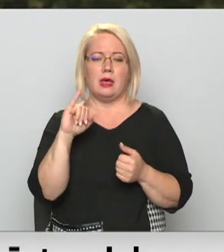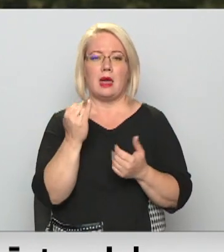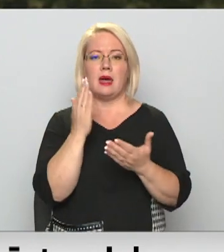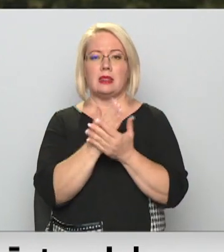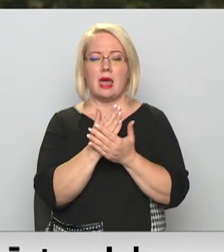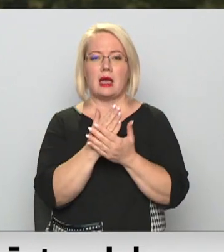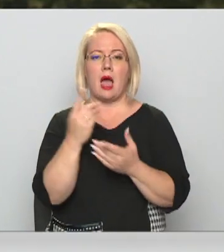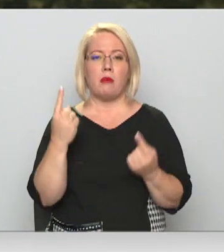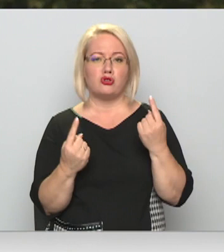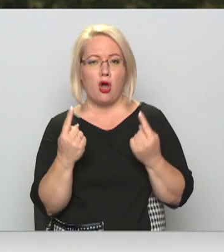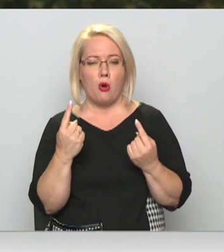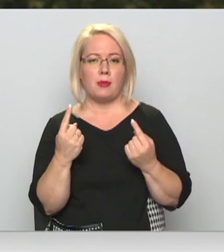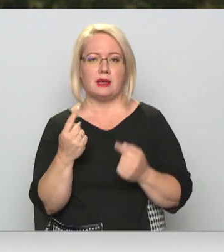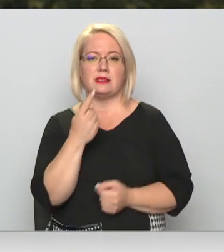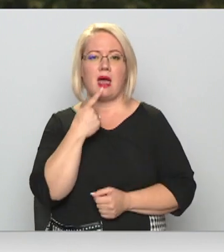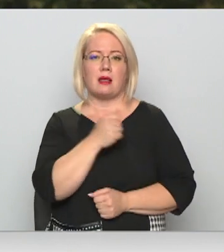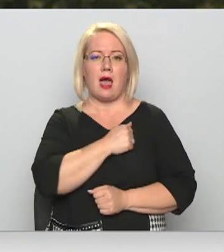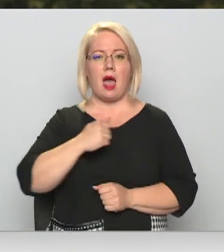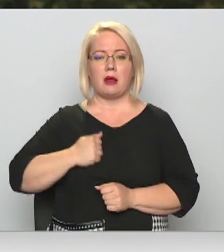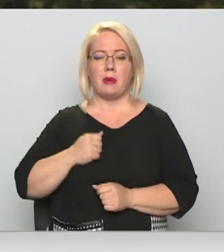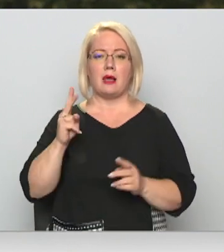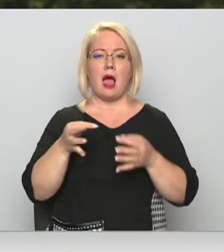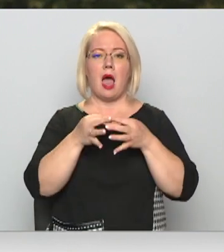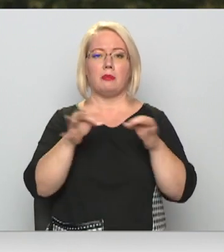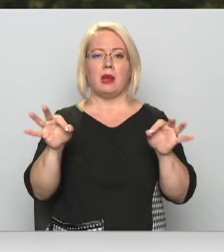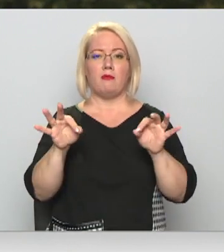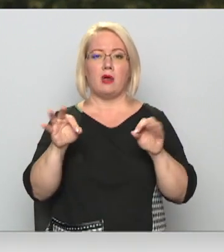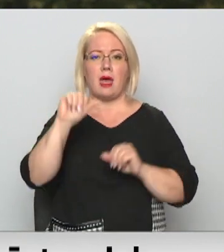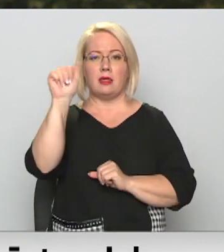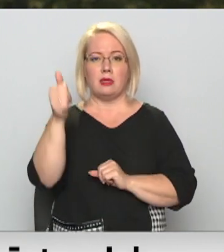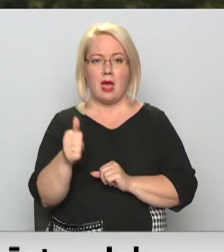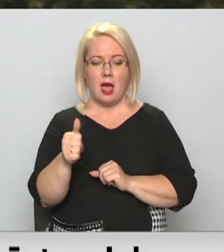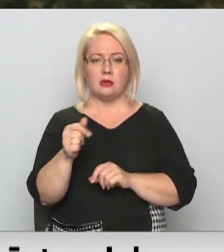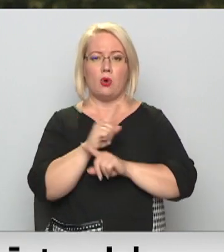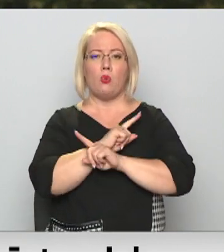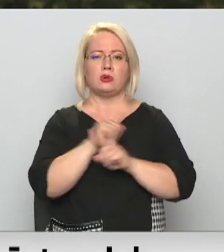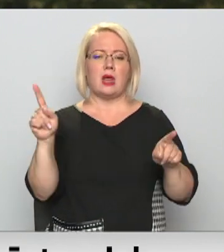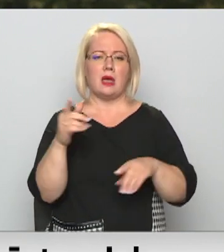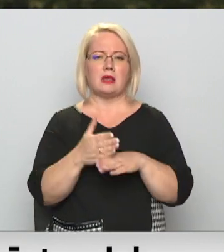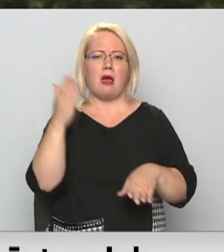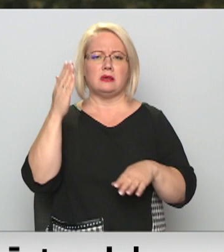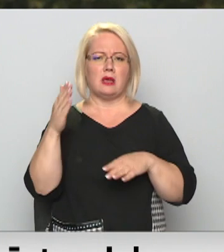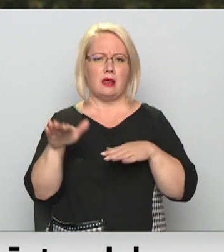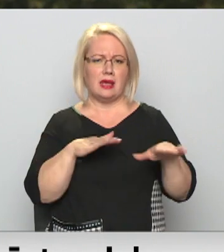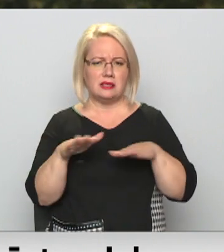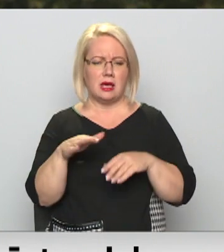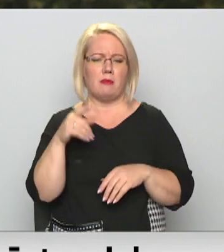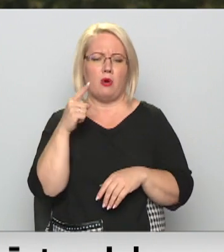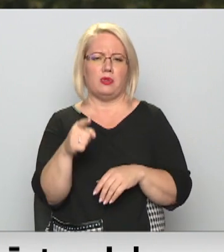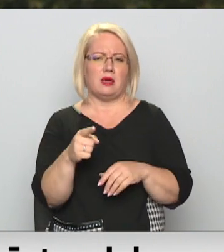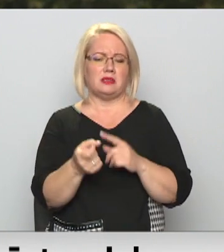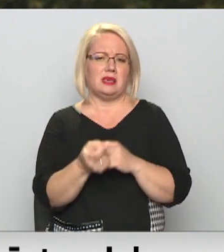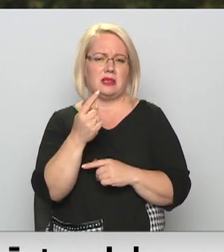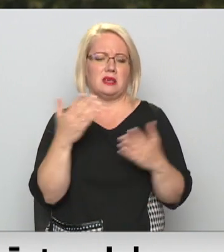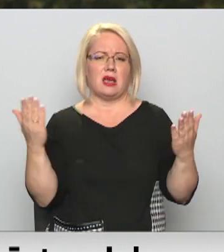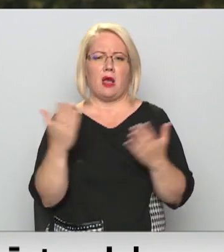apšaubīts sarkanās armijas kā atbrīvotājs tēls, līdz ar to uzreiz ir asa reakcija. Tas izreisa savā ziņā